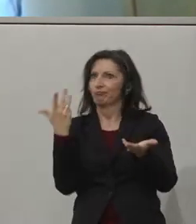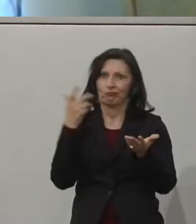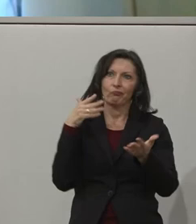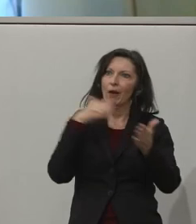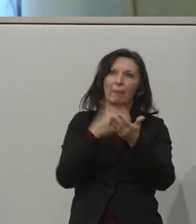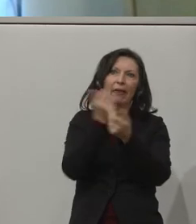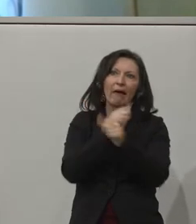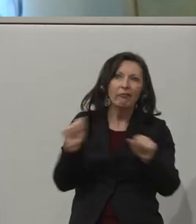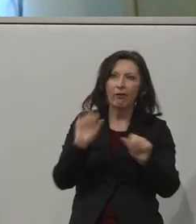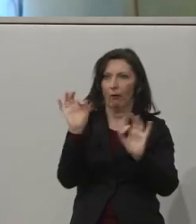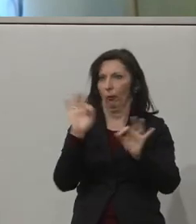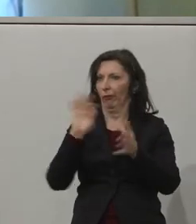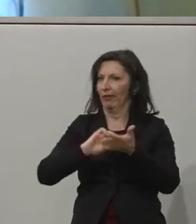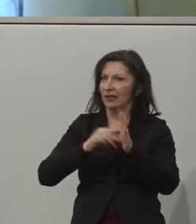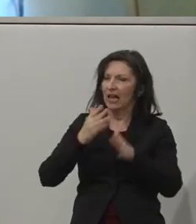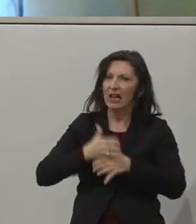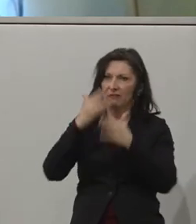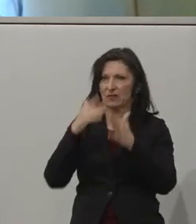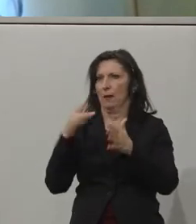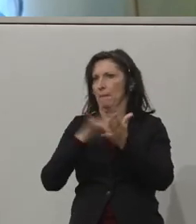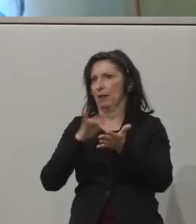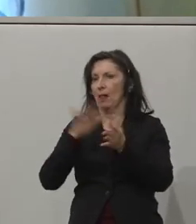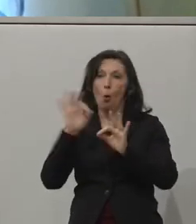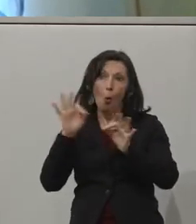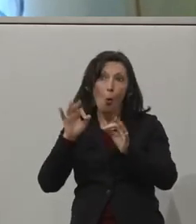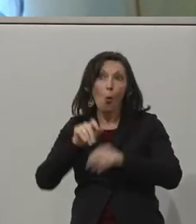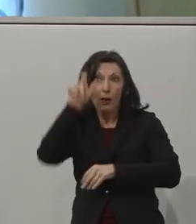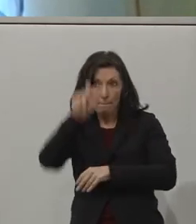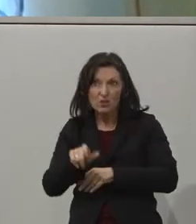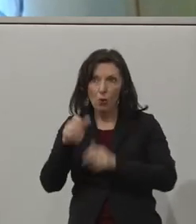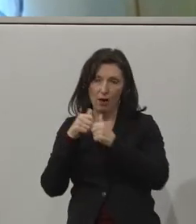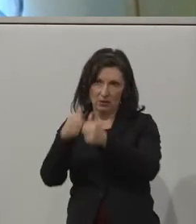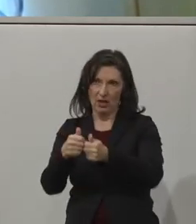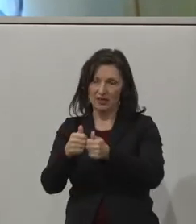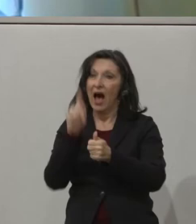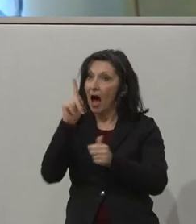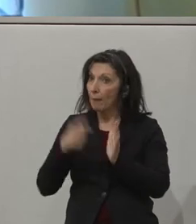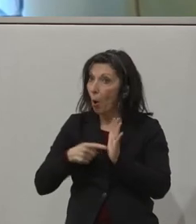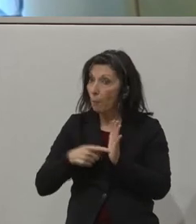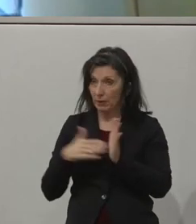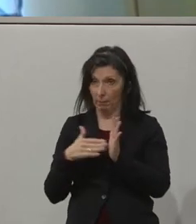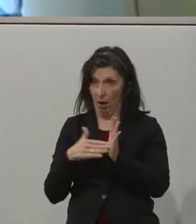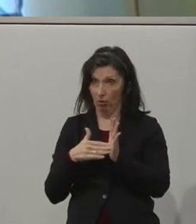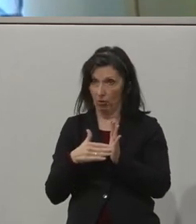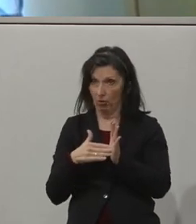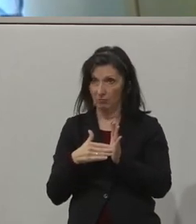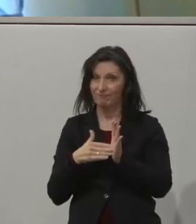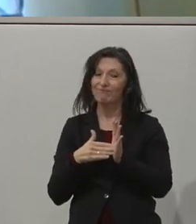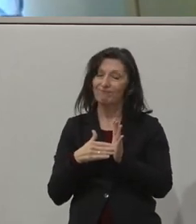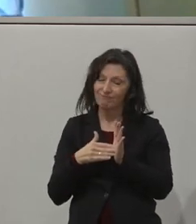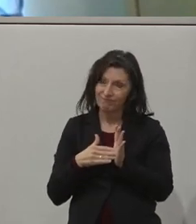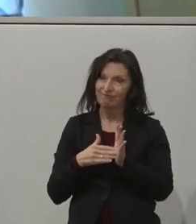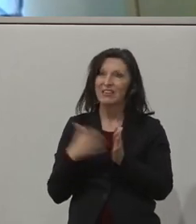technische Hilfsmittel oder eben auch persönliche Assistenz. Auf jeden Fall braucht es aber auch das Mitwirken von